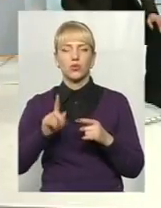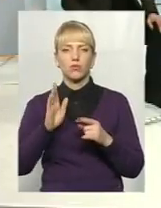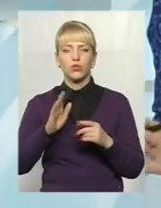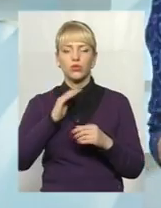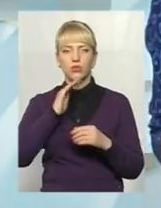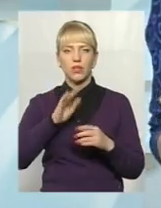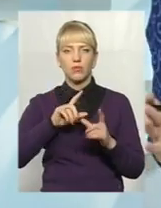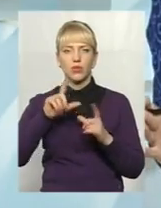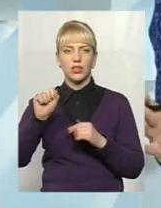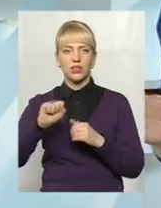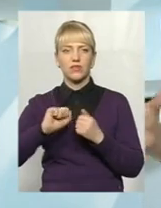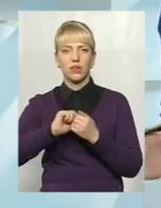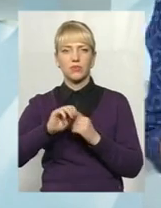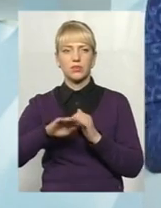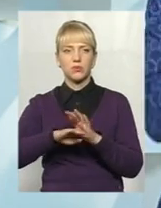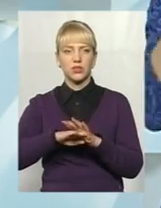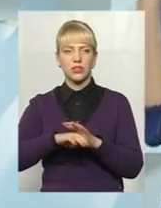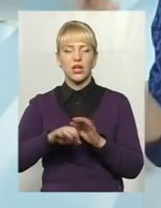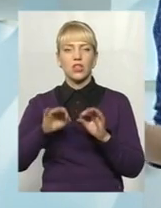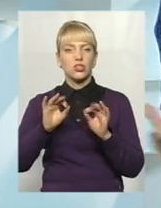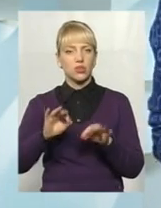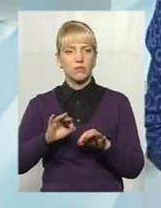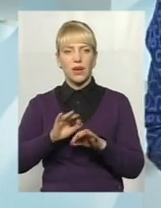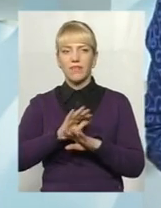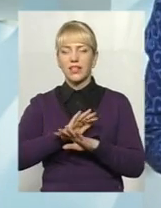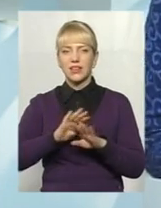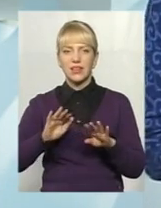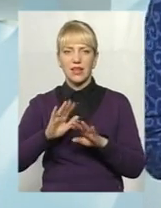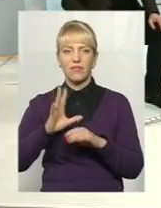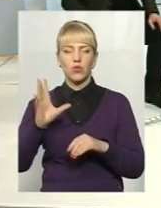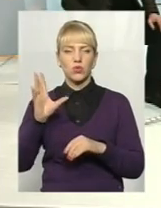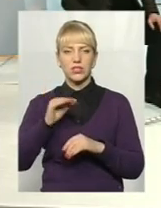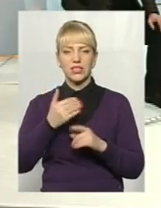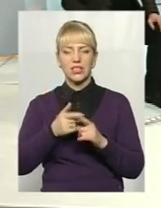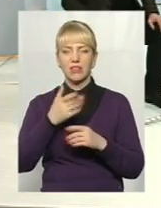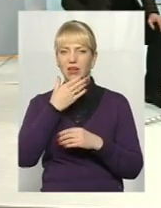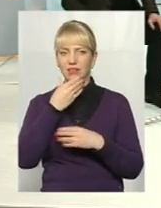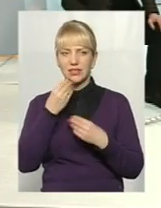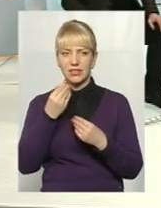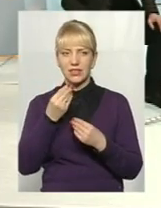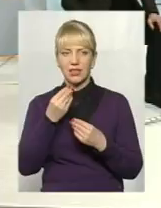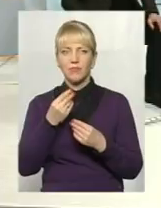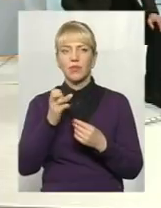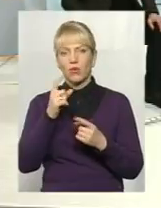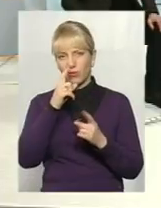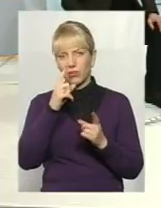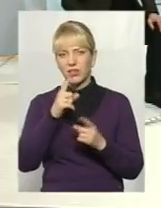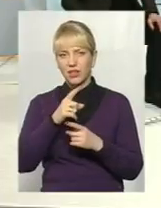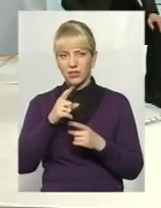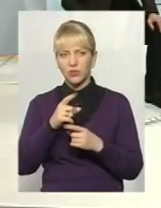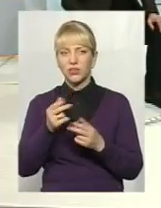лише до Каменця-Подільського. Щоправда, не в усій їх красі, принаймні в мініатюрі, так?